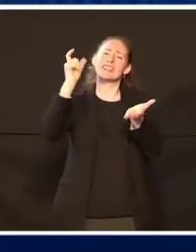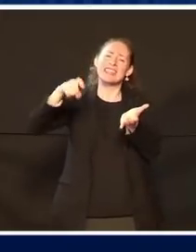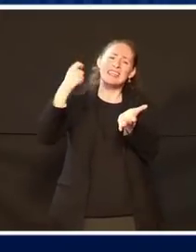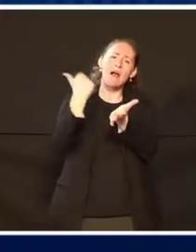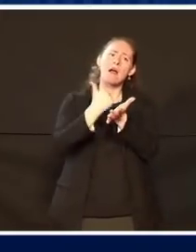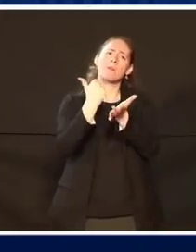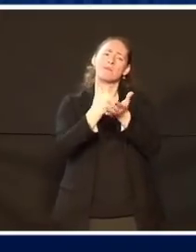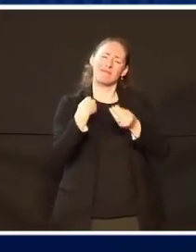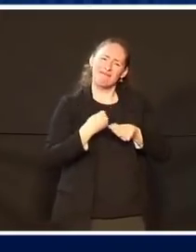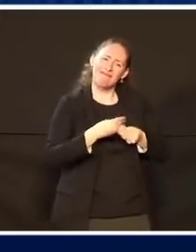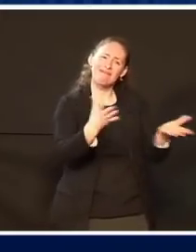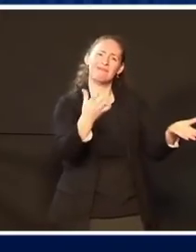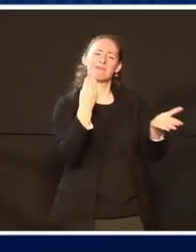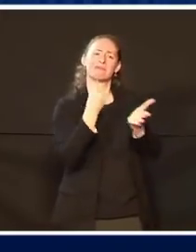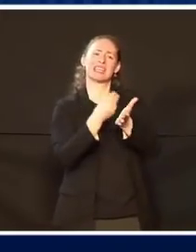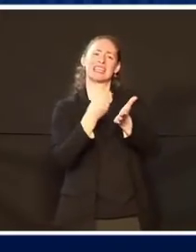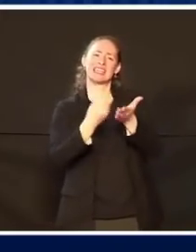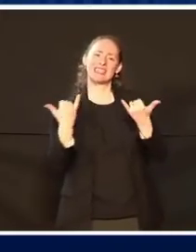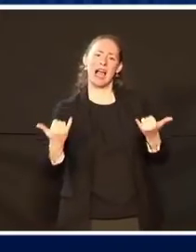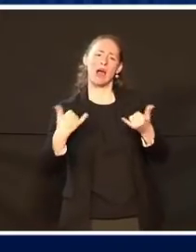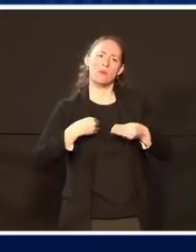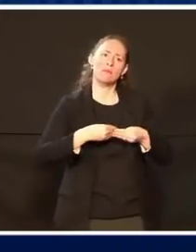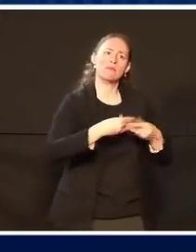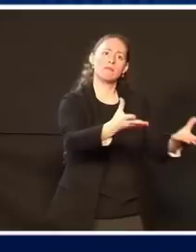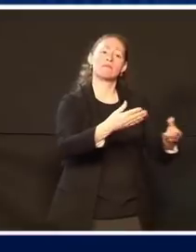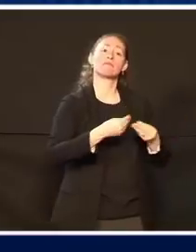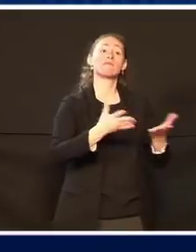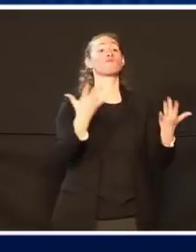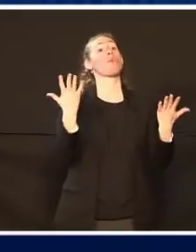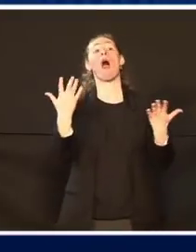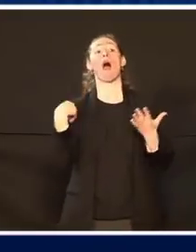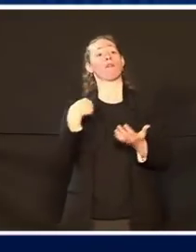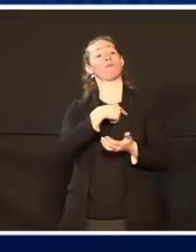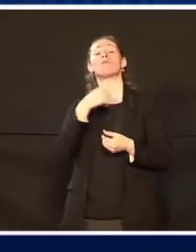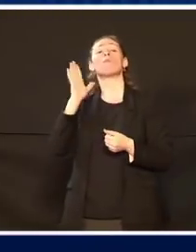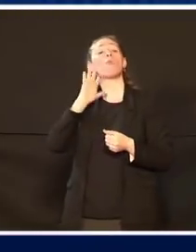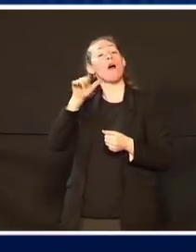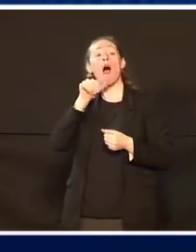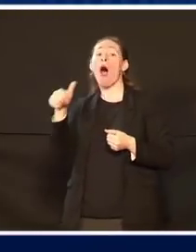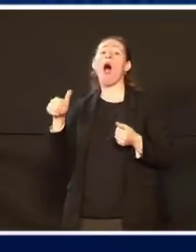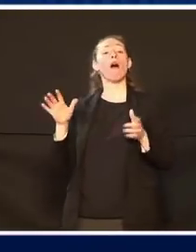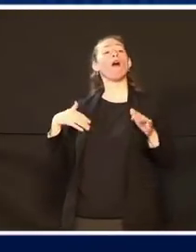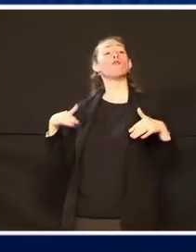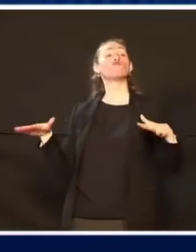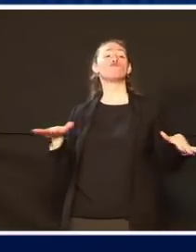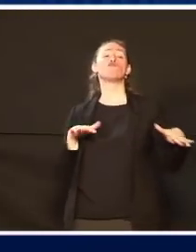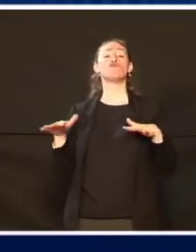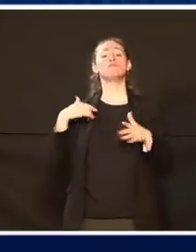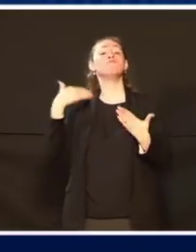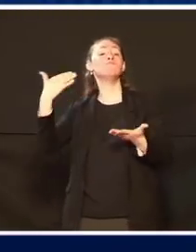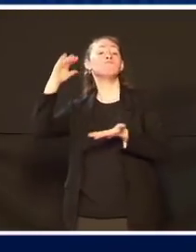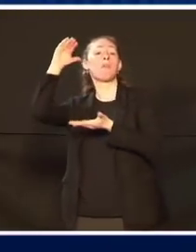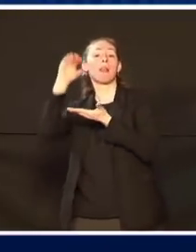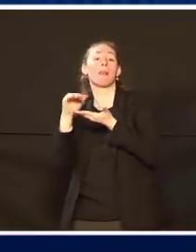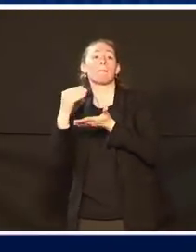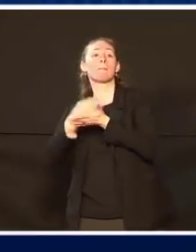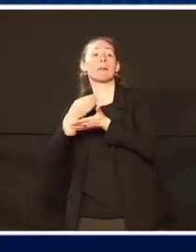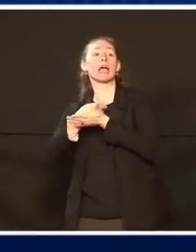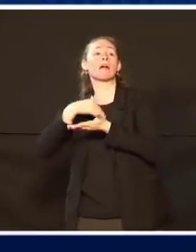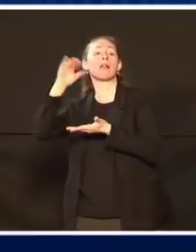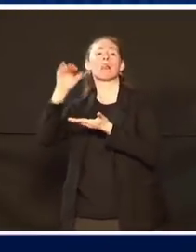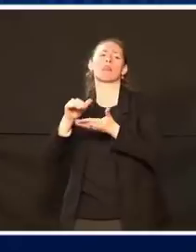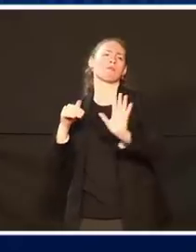was ich tun werde. Ich werde die Größe der Checks nicht kürzen. Sie werden 1.400 Dollar betragen, Punkt